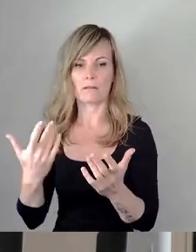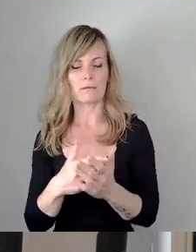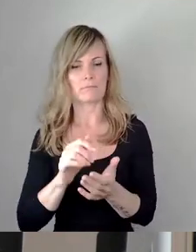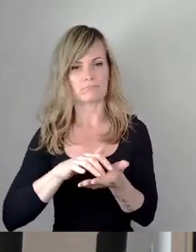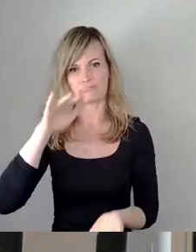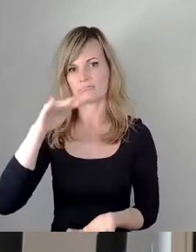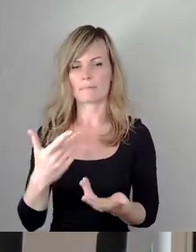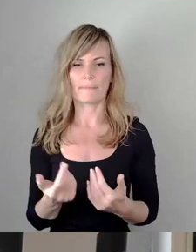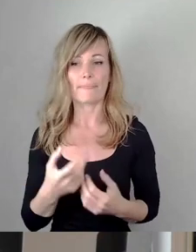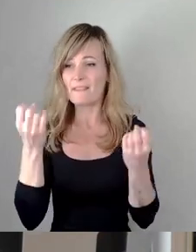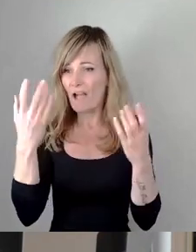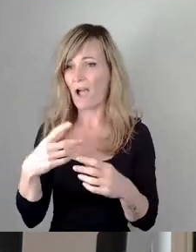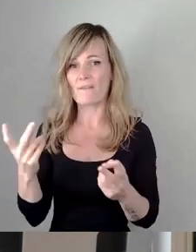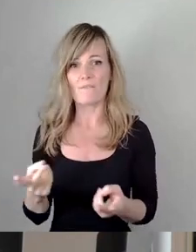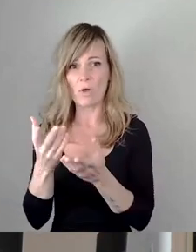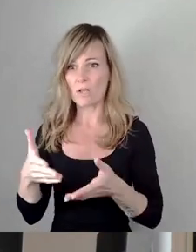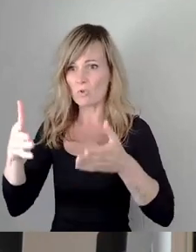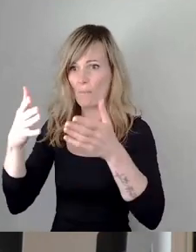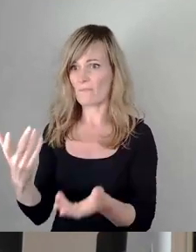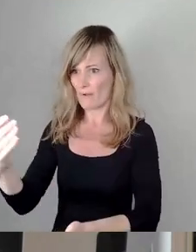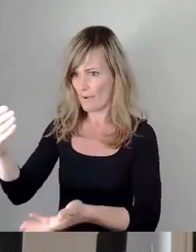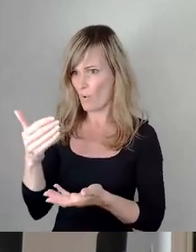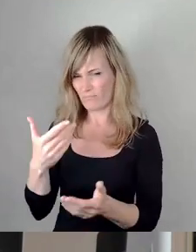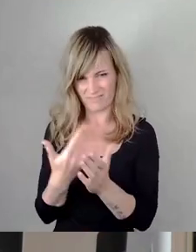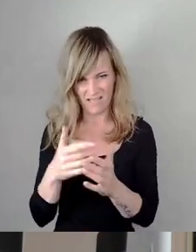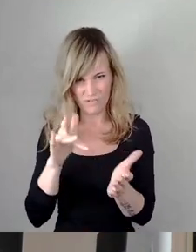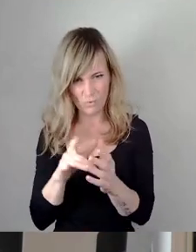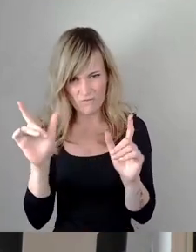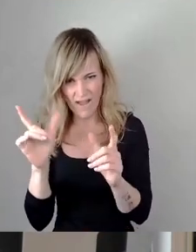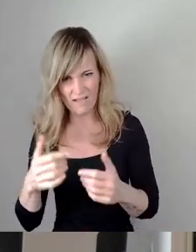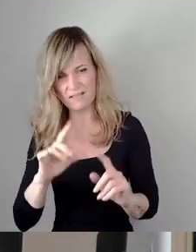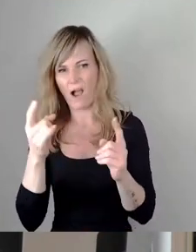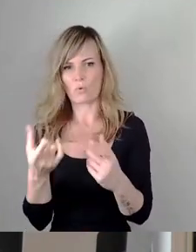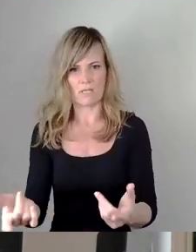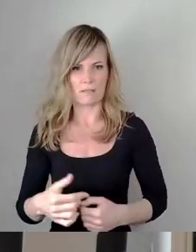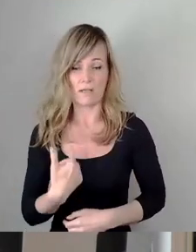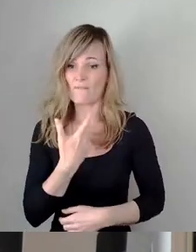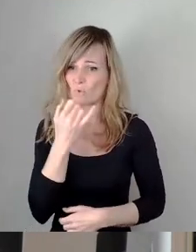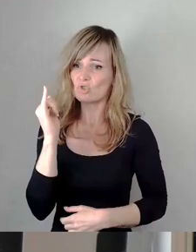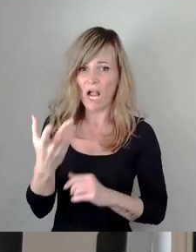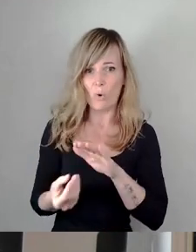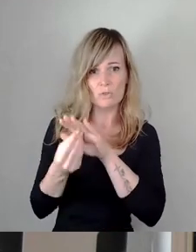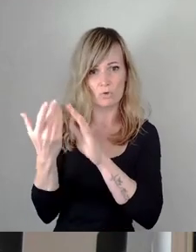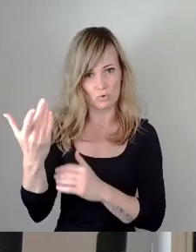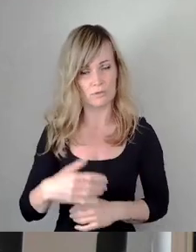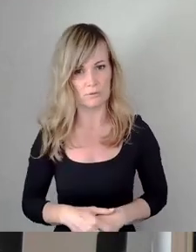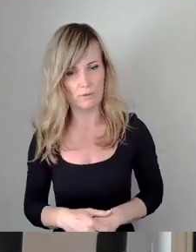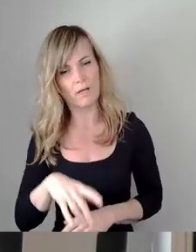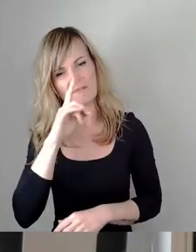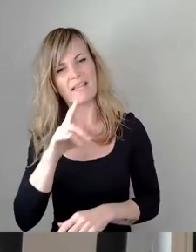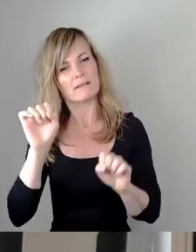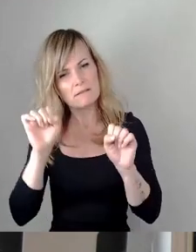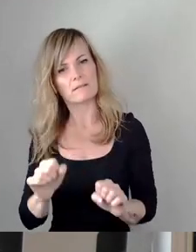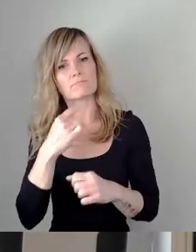Fördertöpfe. Das ist auch kein Grund zum Feiern. Ich hätte das Ding gerne unterstützt. Und zwar dann, wenn man wirklich gesagt hätte,